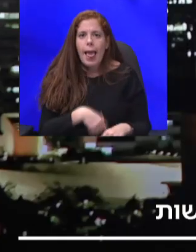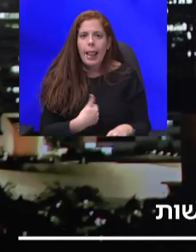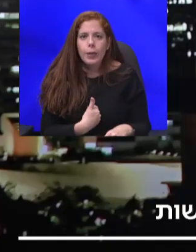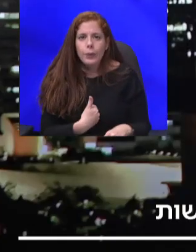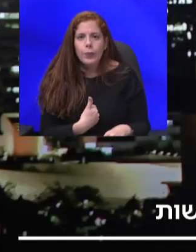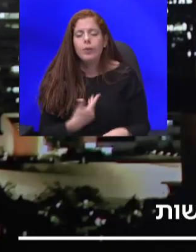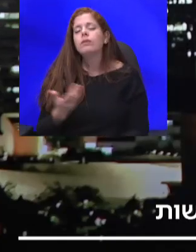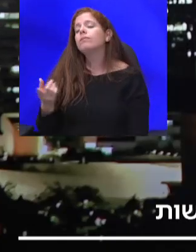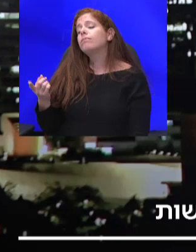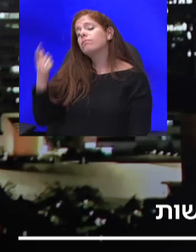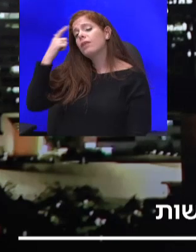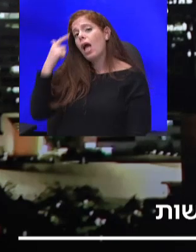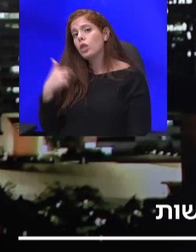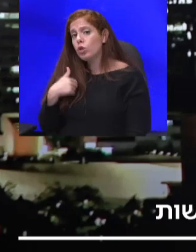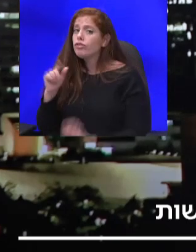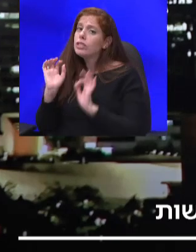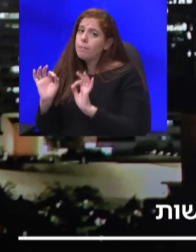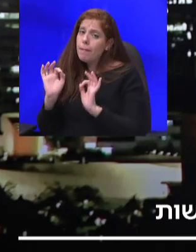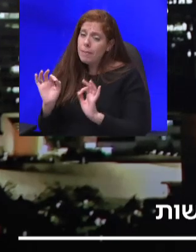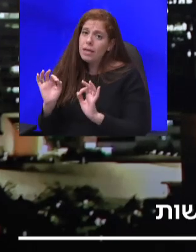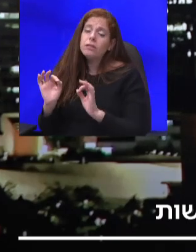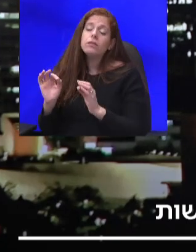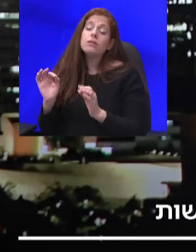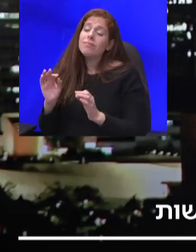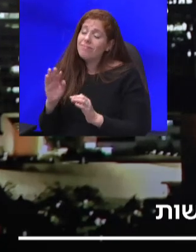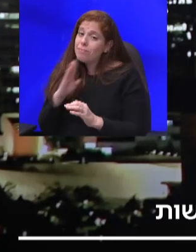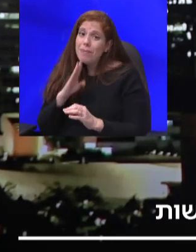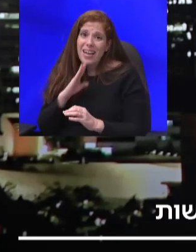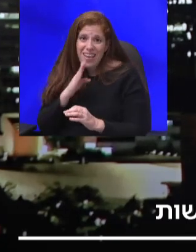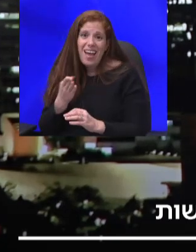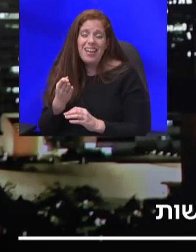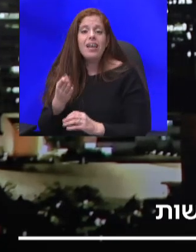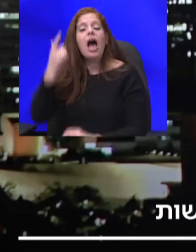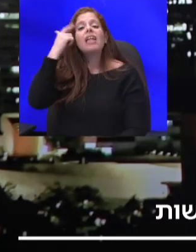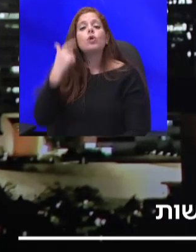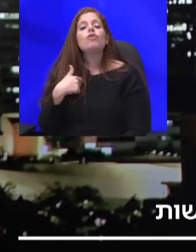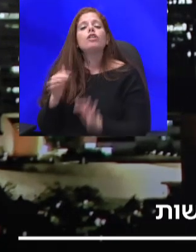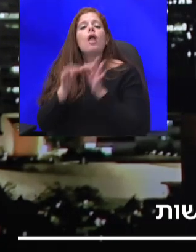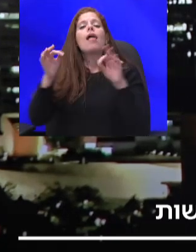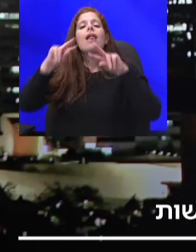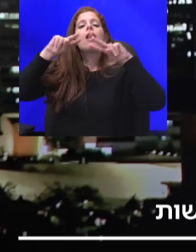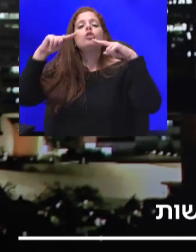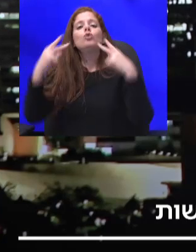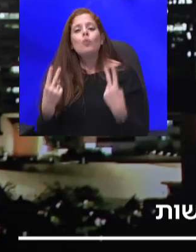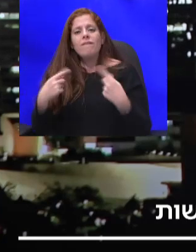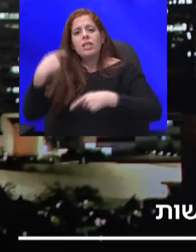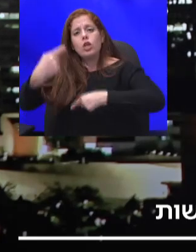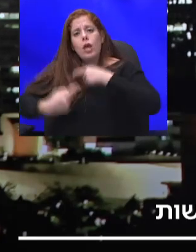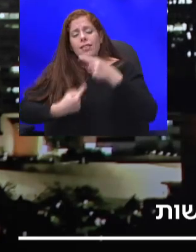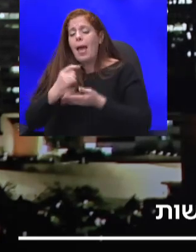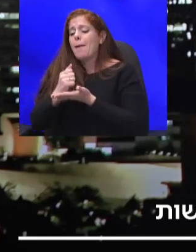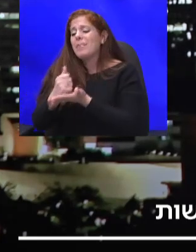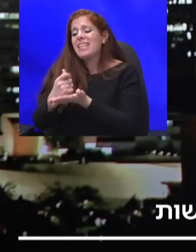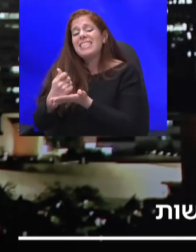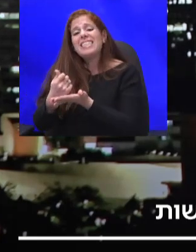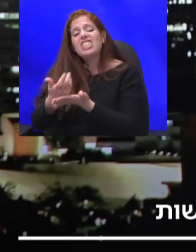באמת סוגיה מאוד מטרידה, אני חשבת שלהתחיל שוב את השנה עם תקציב המשכי, שזה אומר גם